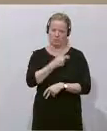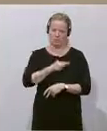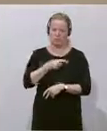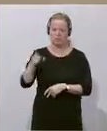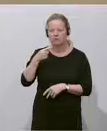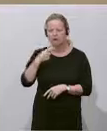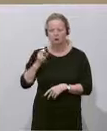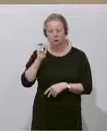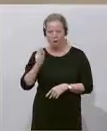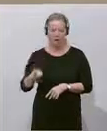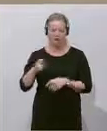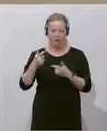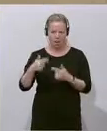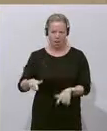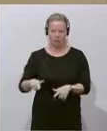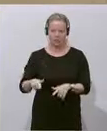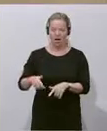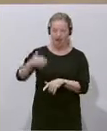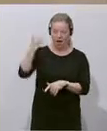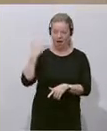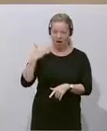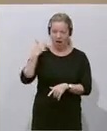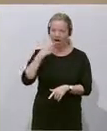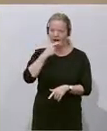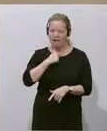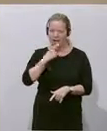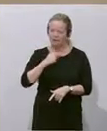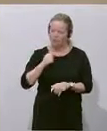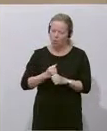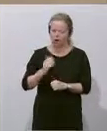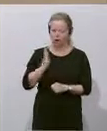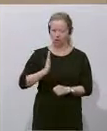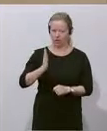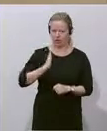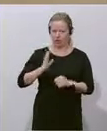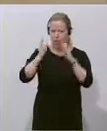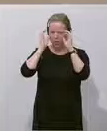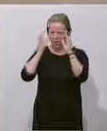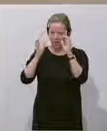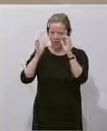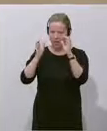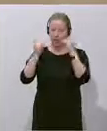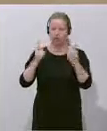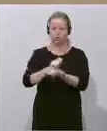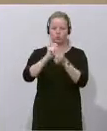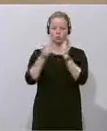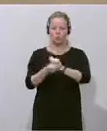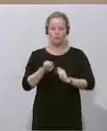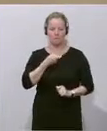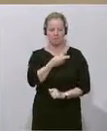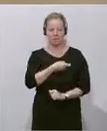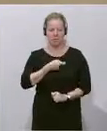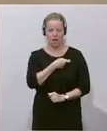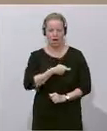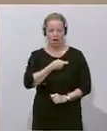dass aus dieser ehemals alten, doch anständigen ÖVP eine Partei geworden ist,